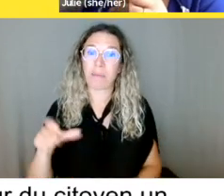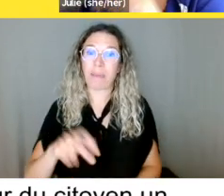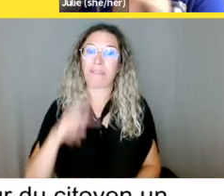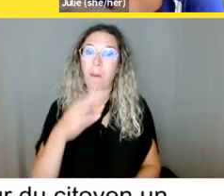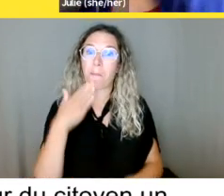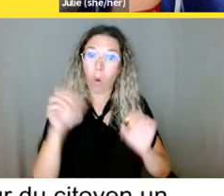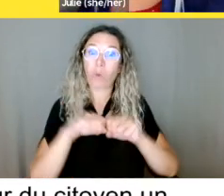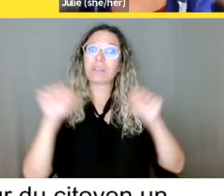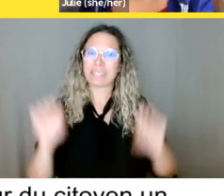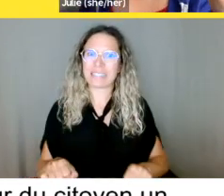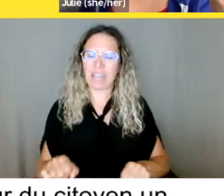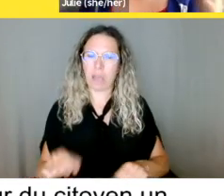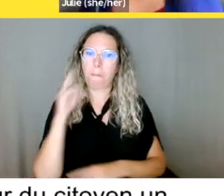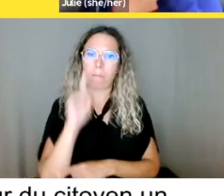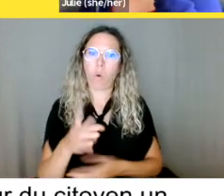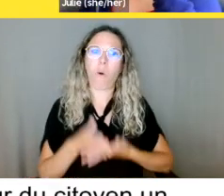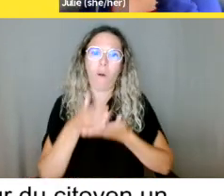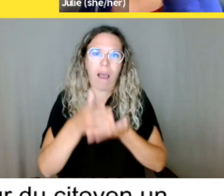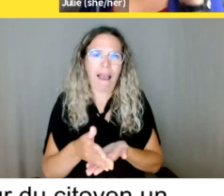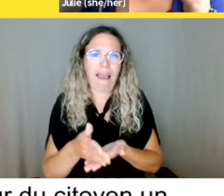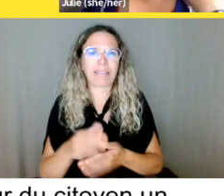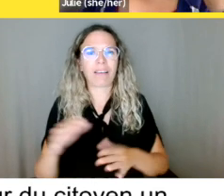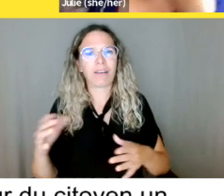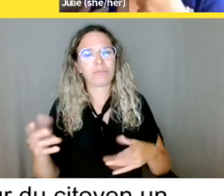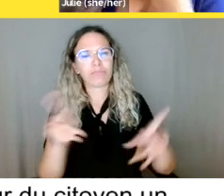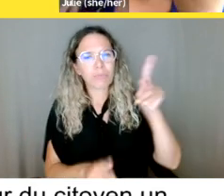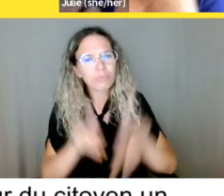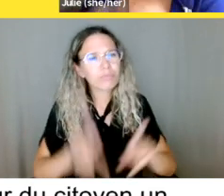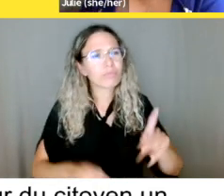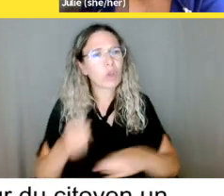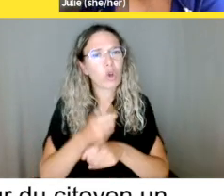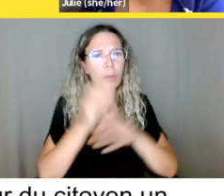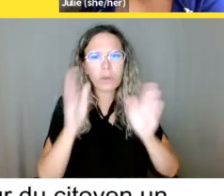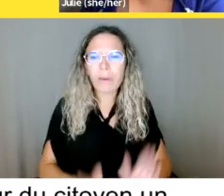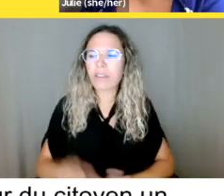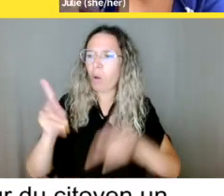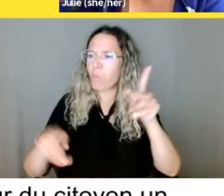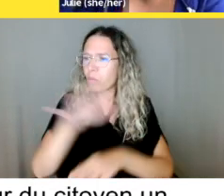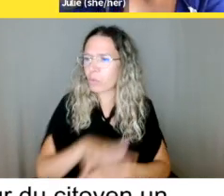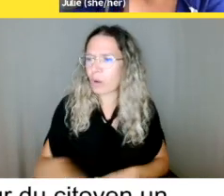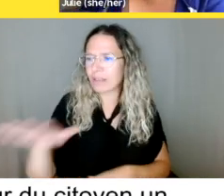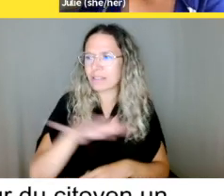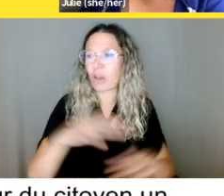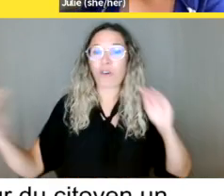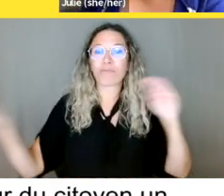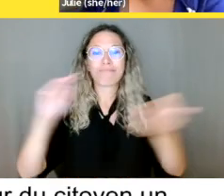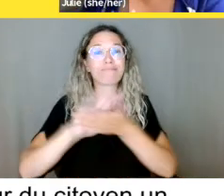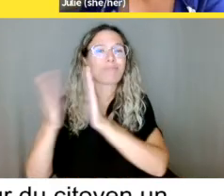monde versus les compagnies. Mon mari, en effet, il a été plein, il a été